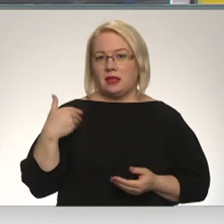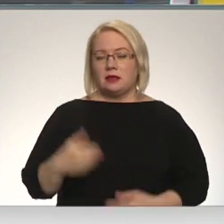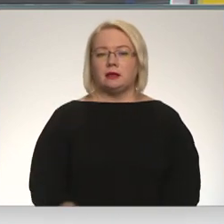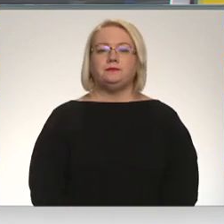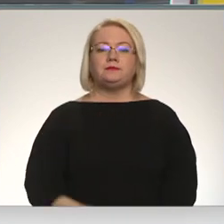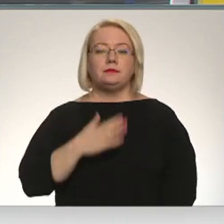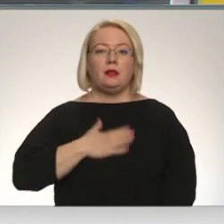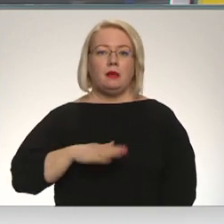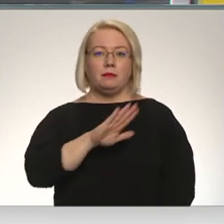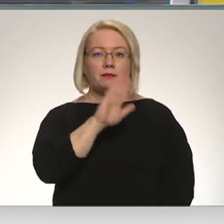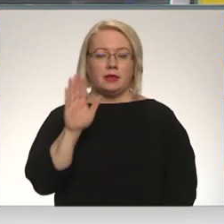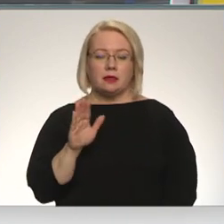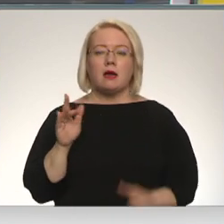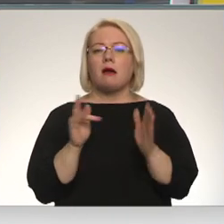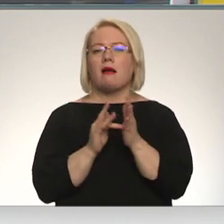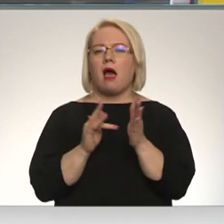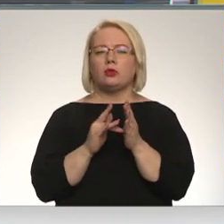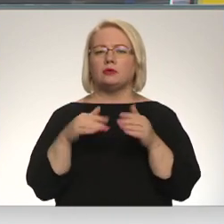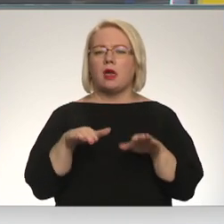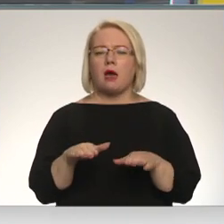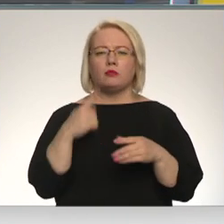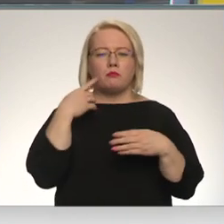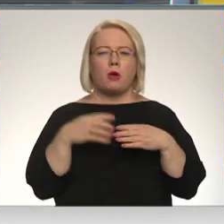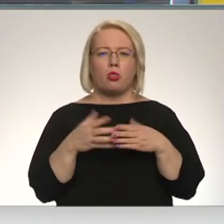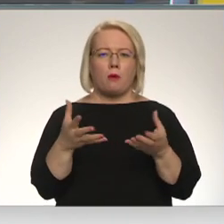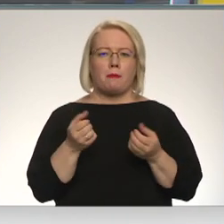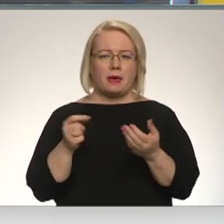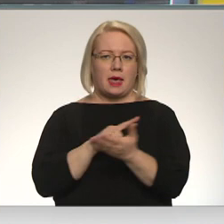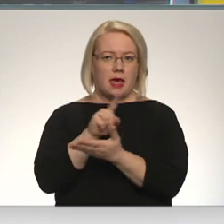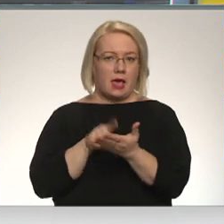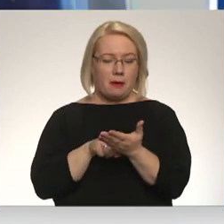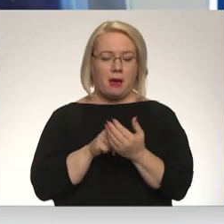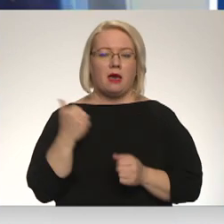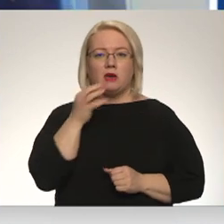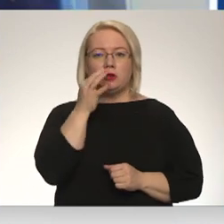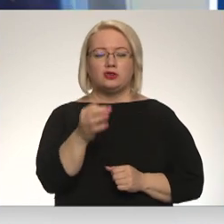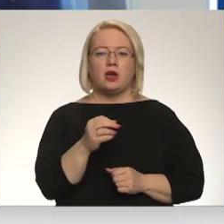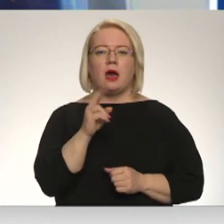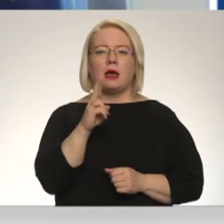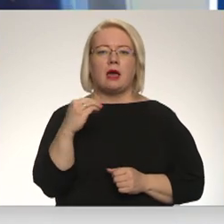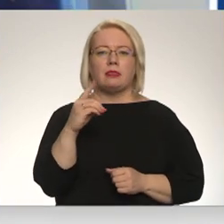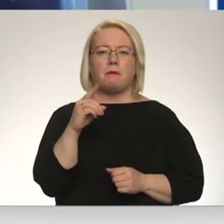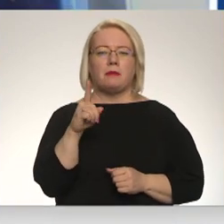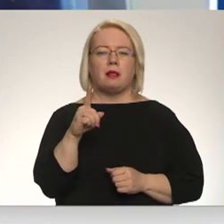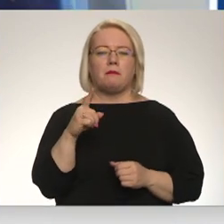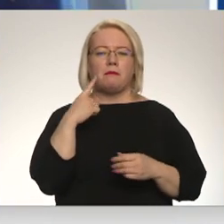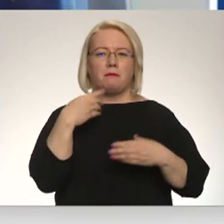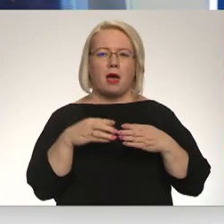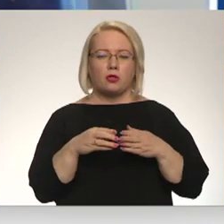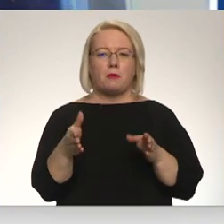Labdien! Kādus lēmums padomus ir pieņēmas? Tātad Neipilpē būtis pirms 15